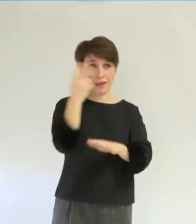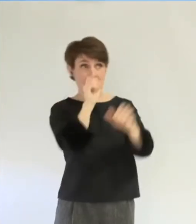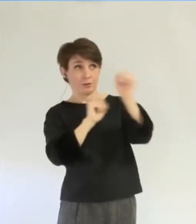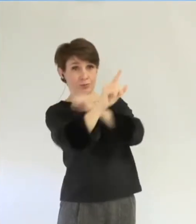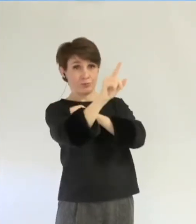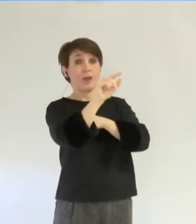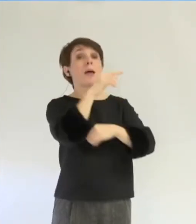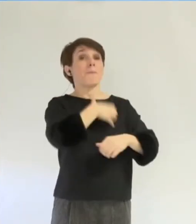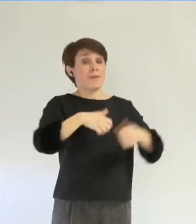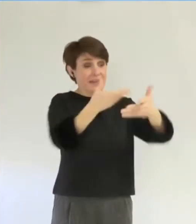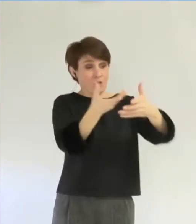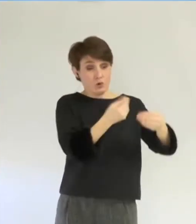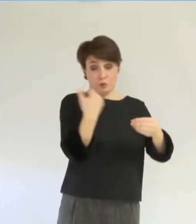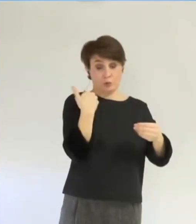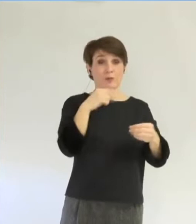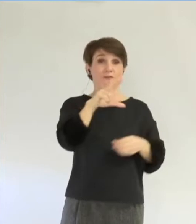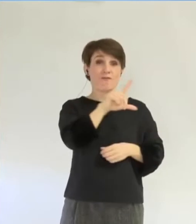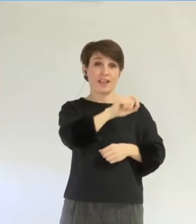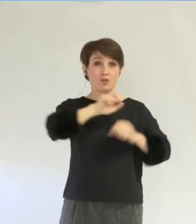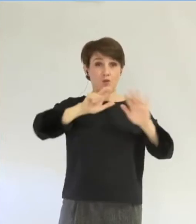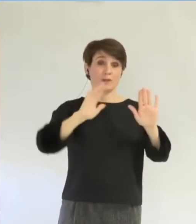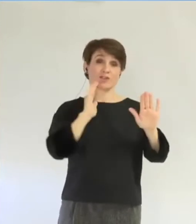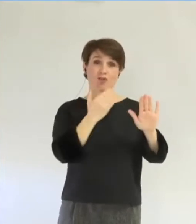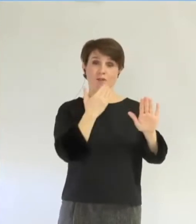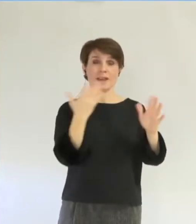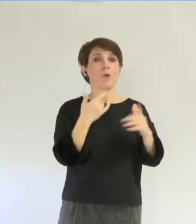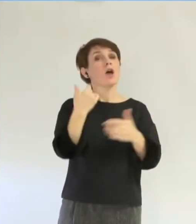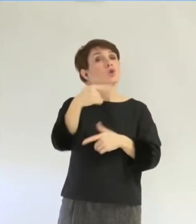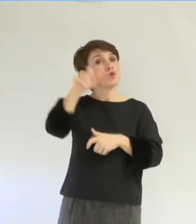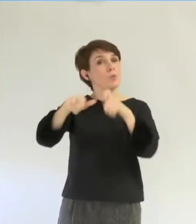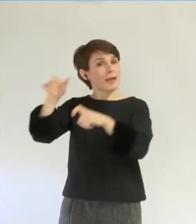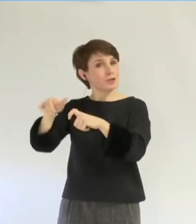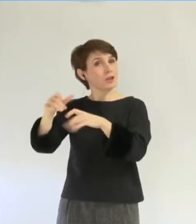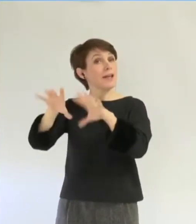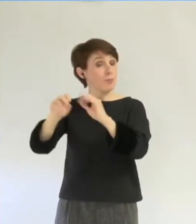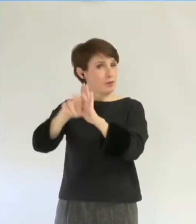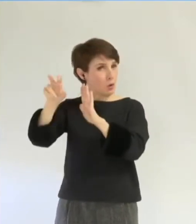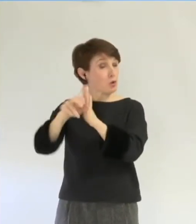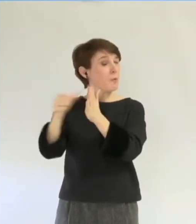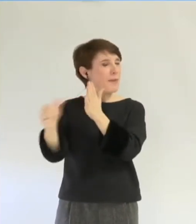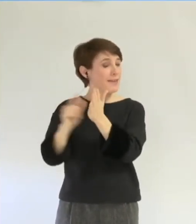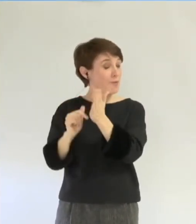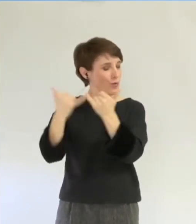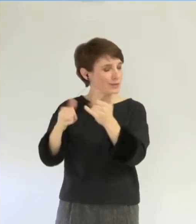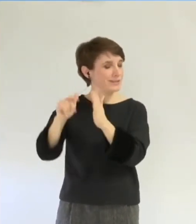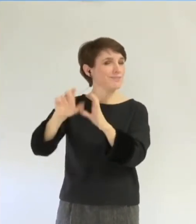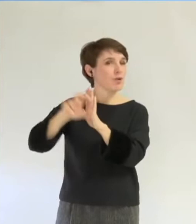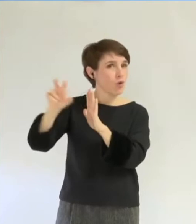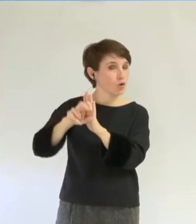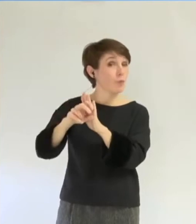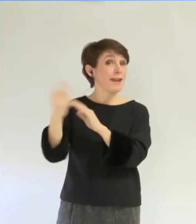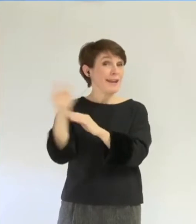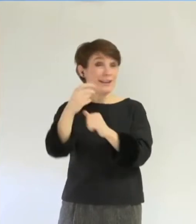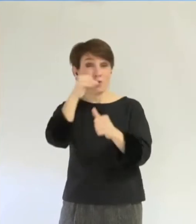le 28 janvier dernier, deux contribuables grenoblois ont souhaité que vous portiez à l'ordre du jour du Conseil